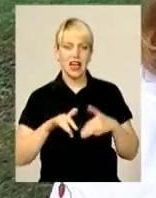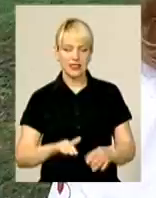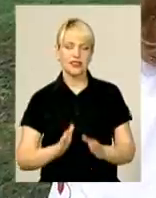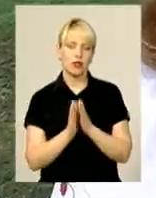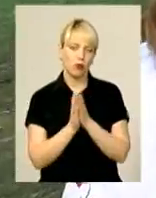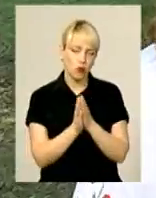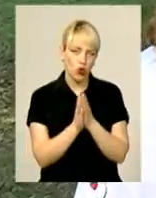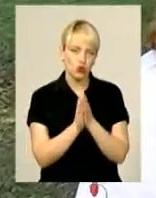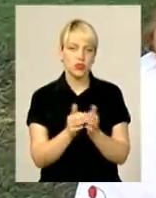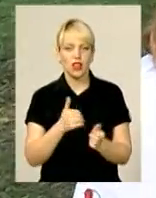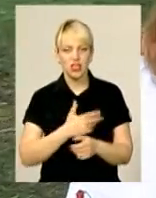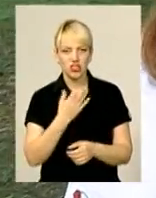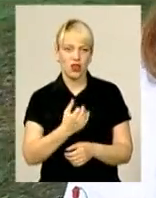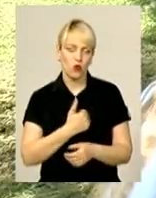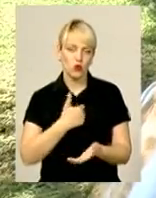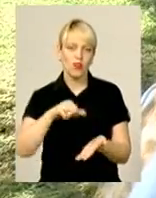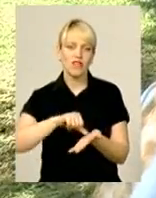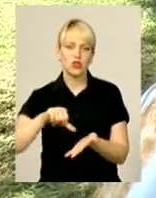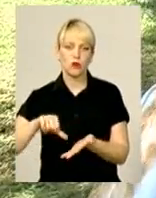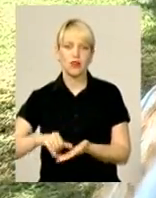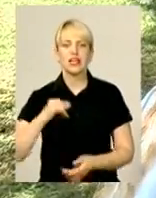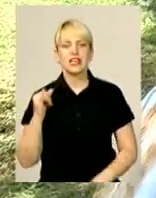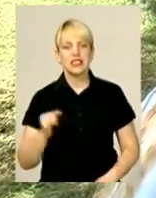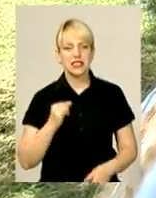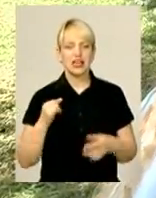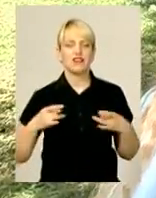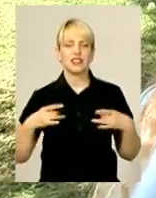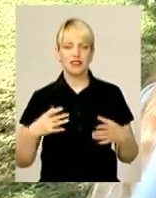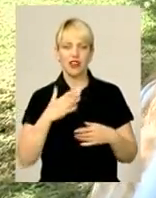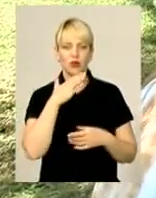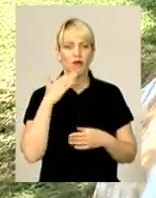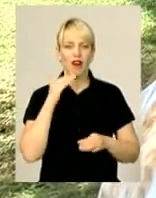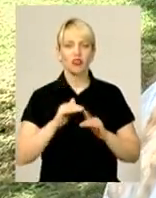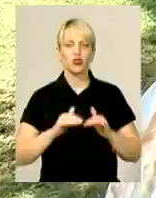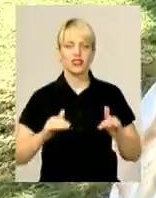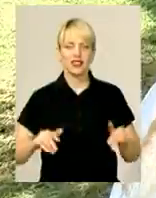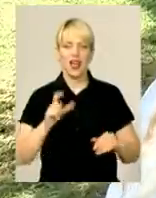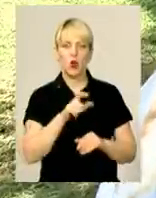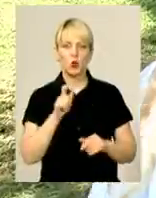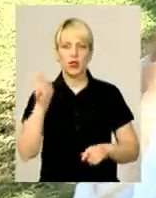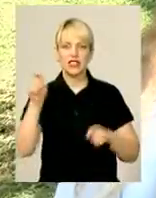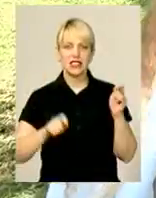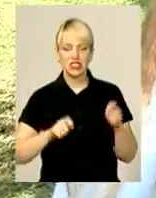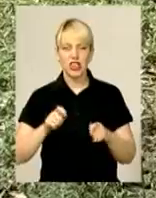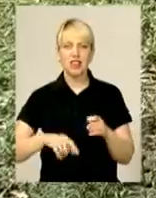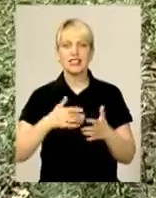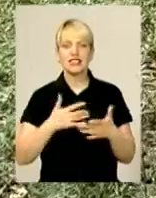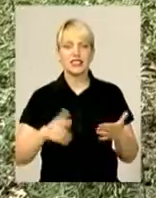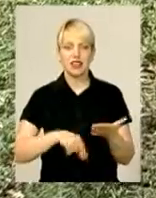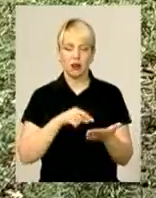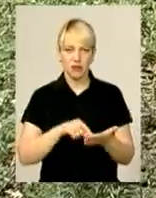просяться і хочуть виступати. Цікаве свято, багато дітей, людей з'їжджаються з різних міст.